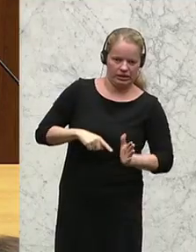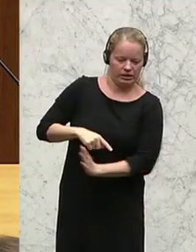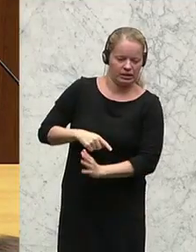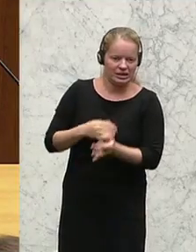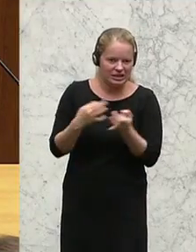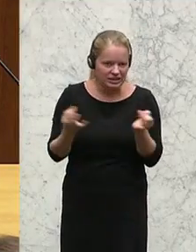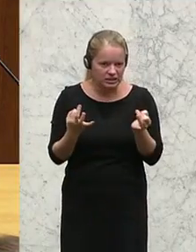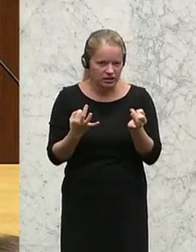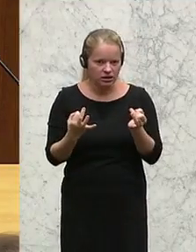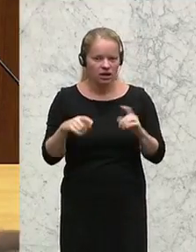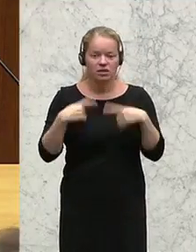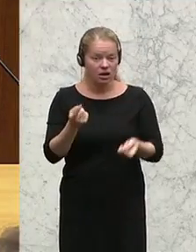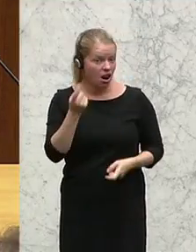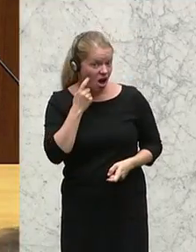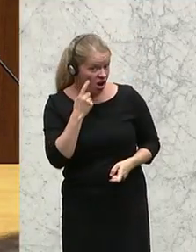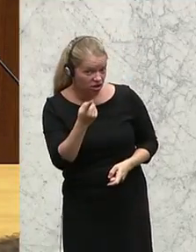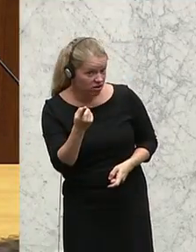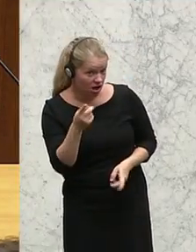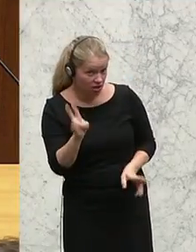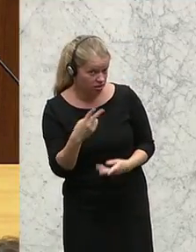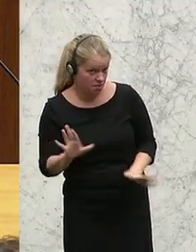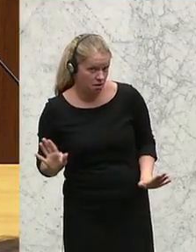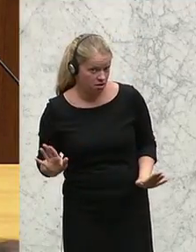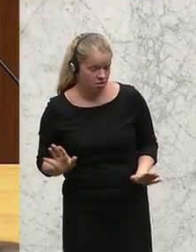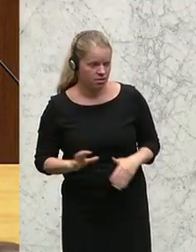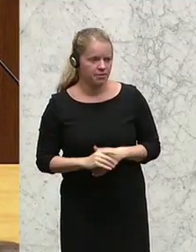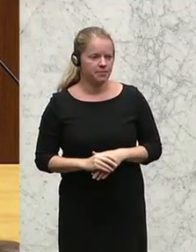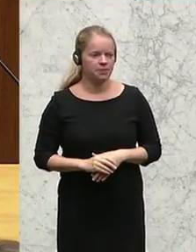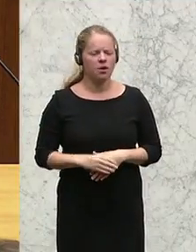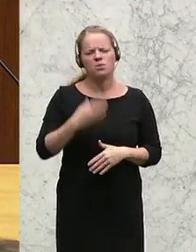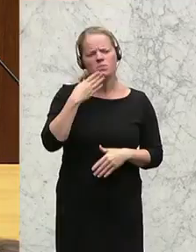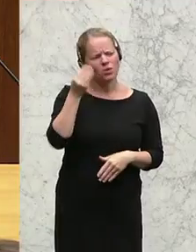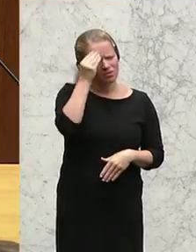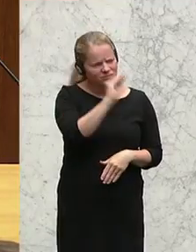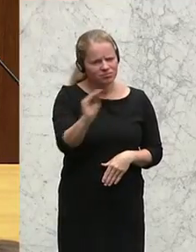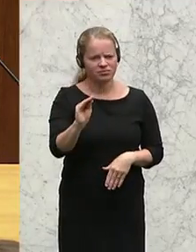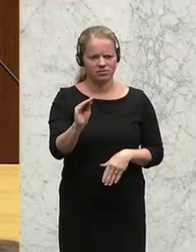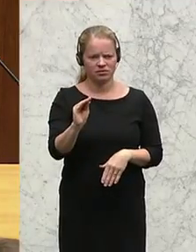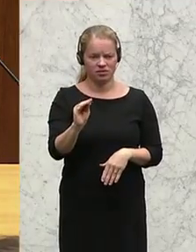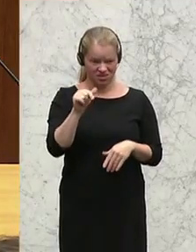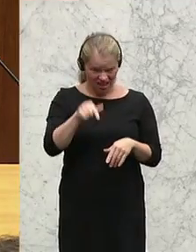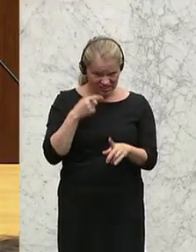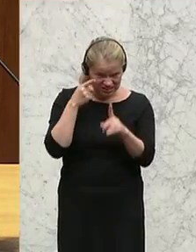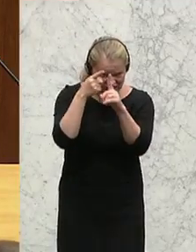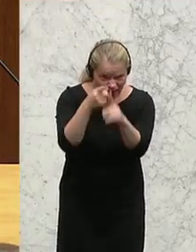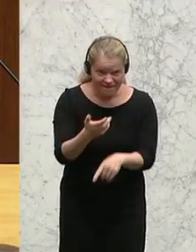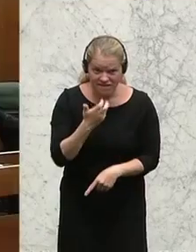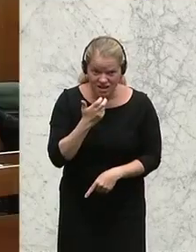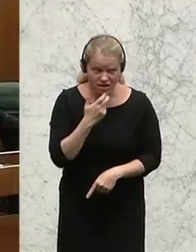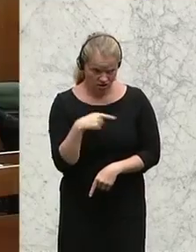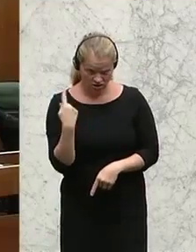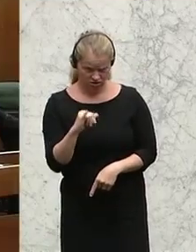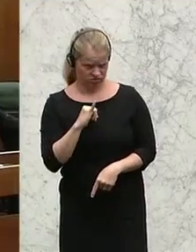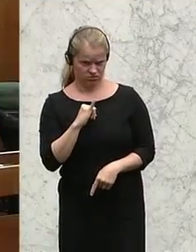die Lacher. Nicht einmal das Lachen kommt von Ihnen dort mehr vor. Und da möchte ich nur sagen, das kann doch nicht im Interesse sein. Es geht doch um die,